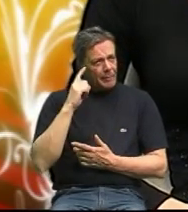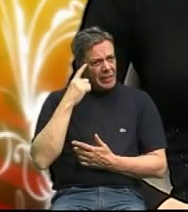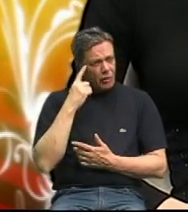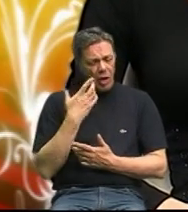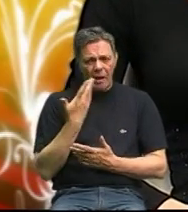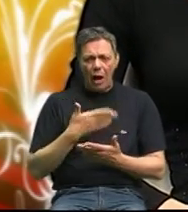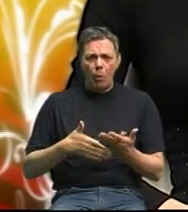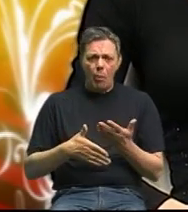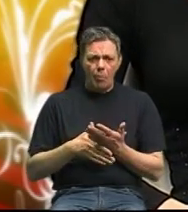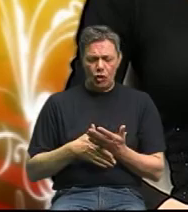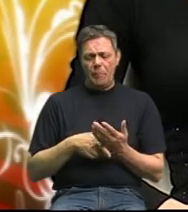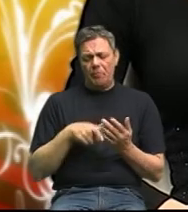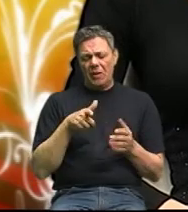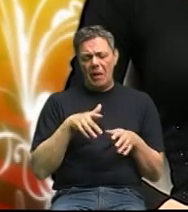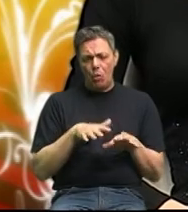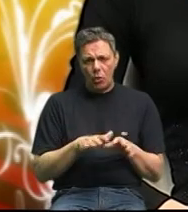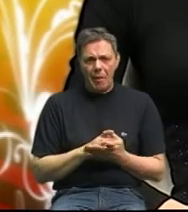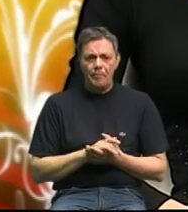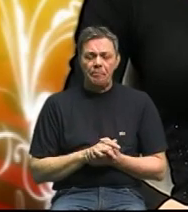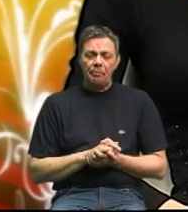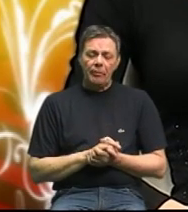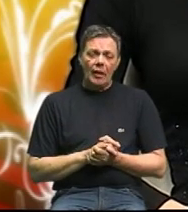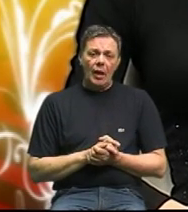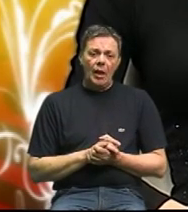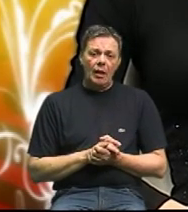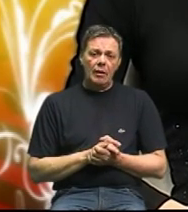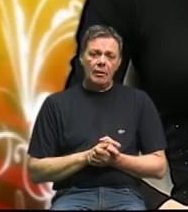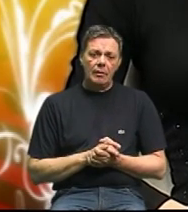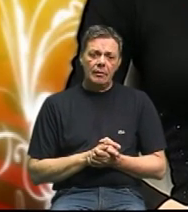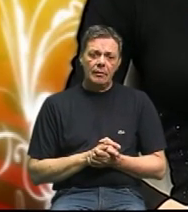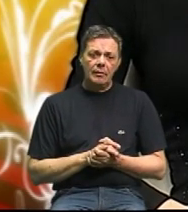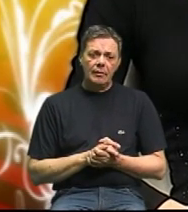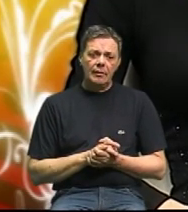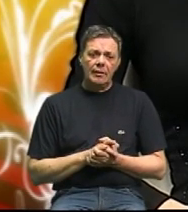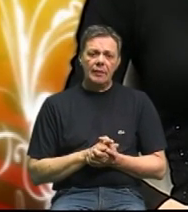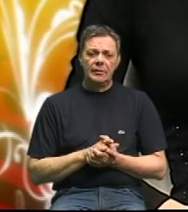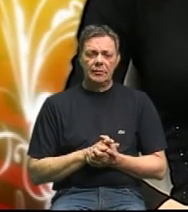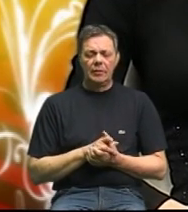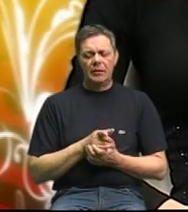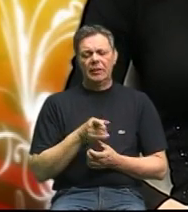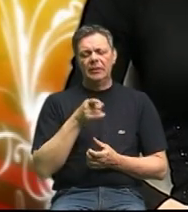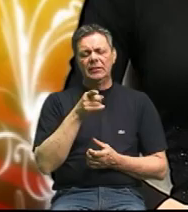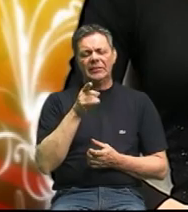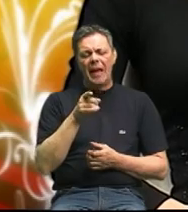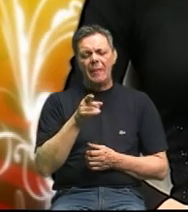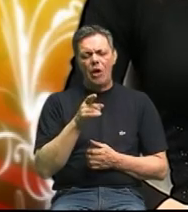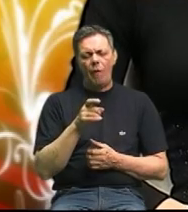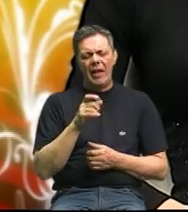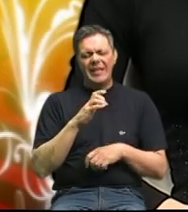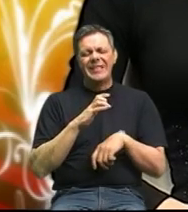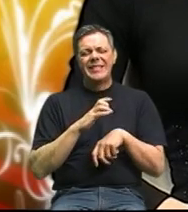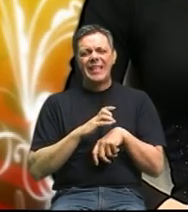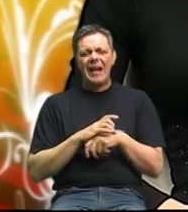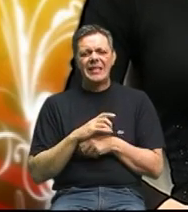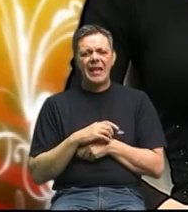kako pomoć ovakým ljudima da da niohove stanice ili čelije